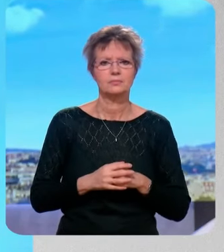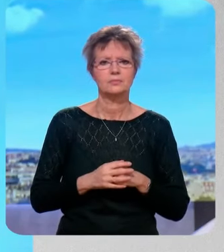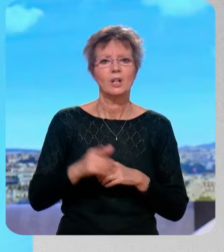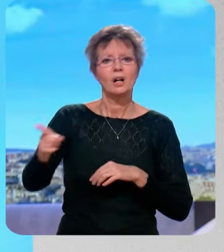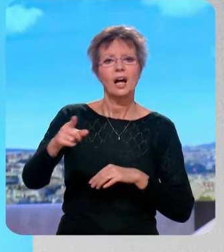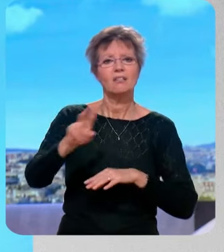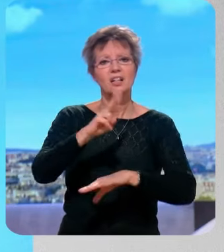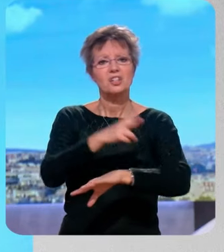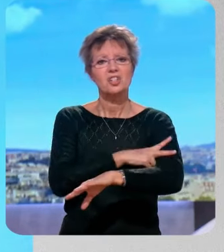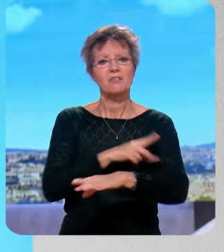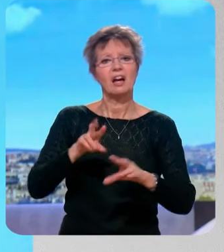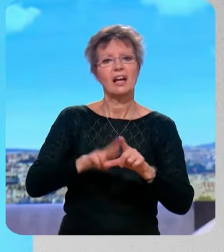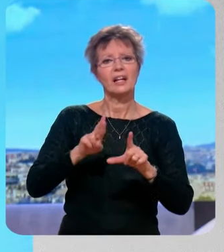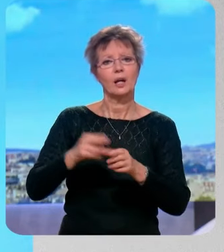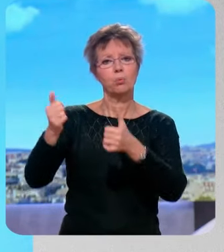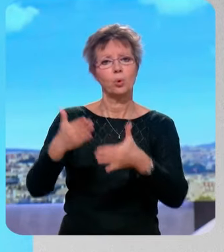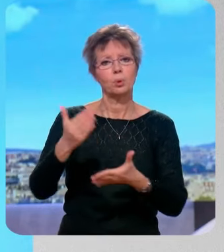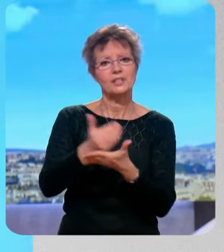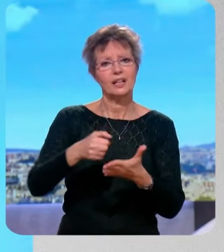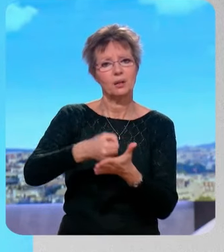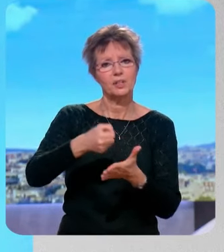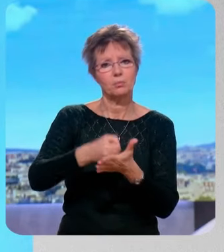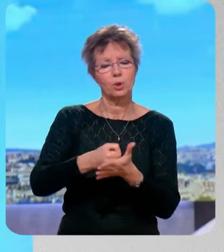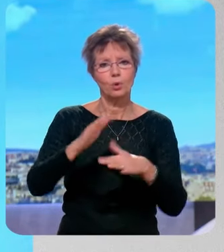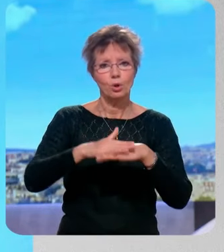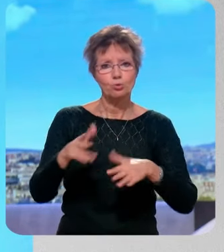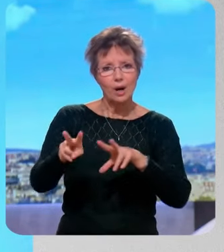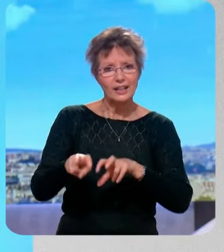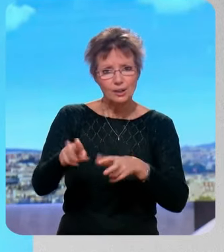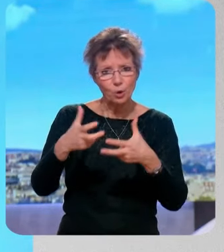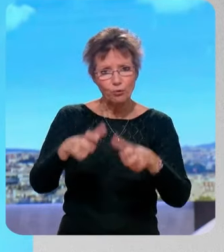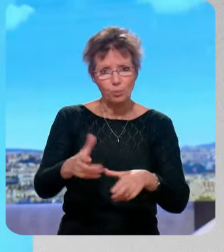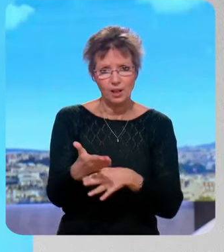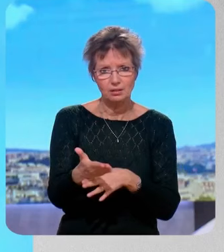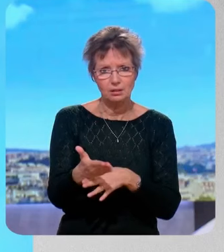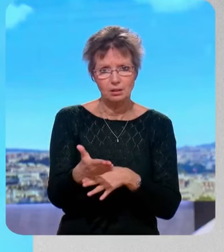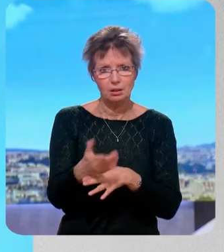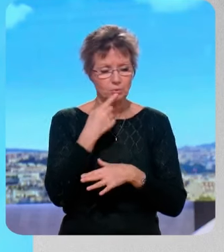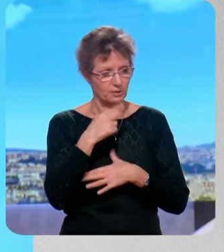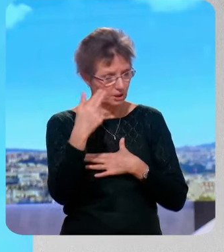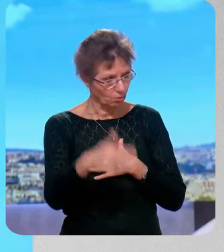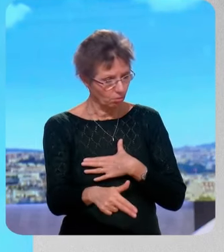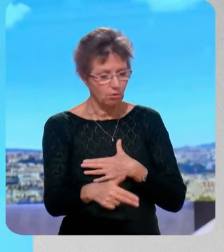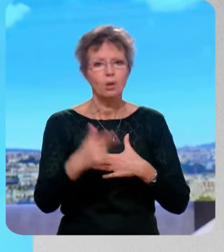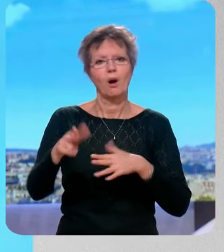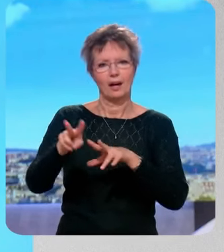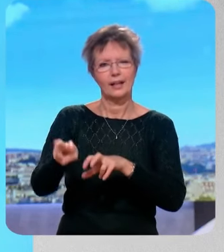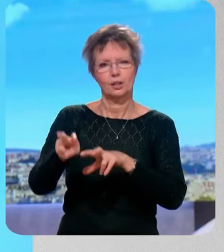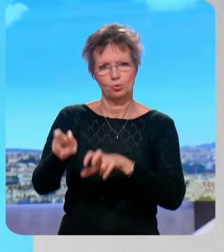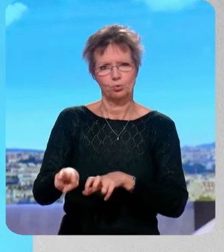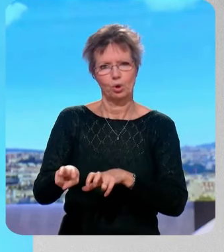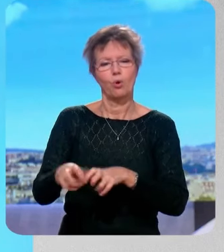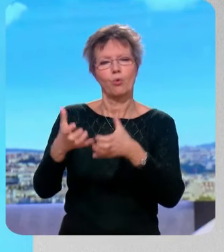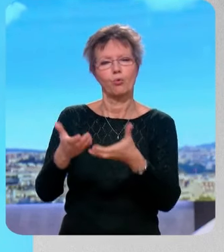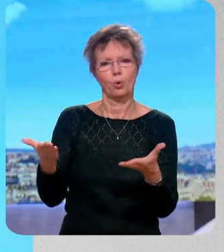propose M. Ciotti, il propose un salaire minimum, et les agriculteurs ils n'ont pas envie d'un salaire minimum, Non mais les agriculteurs, moi ce que j'entends sur le terrain,